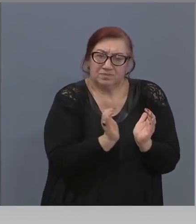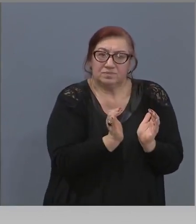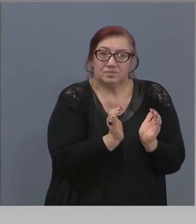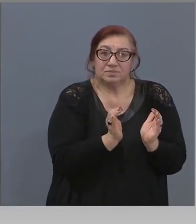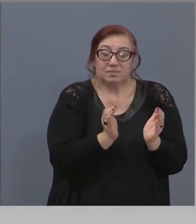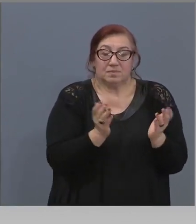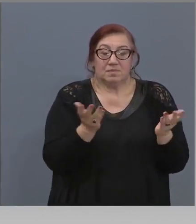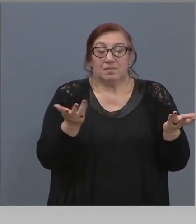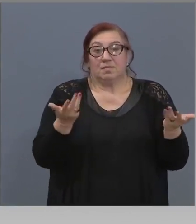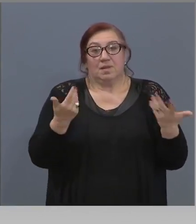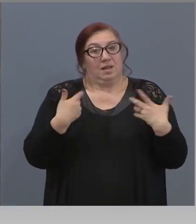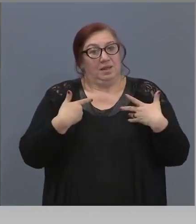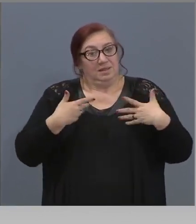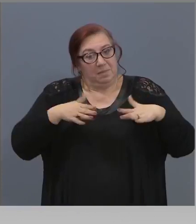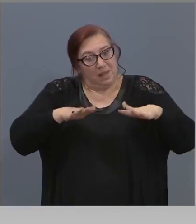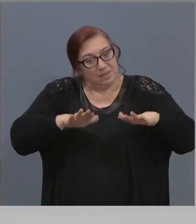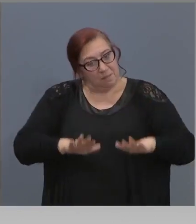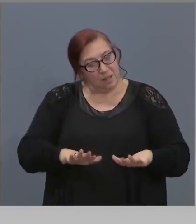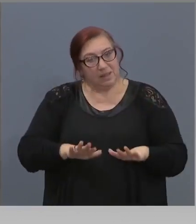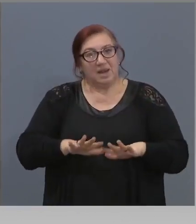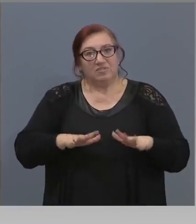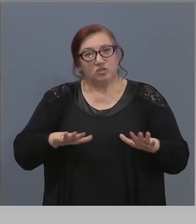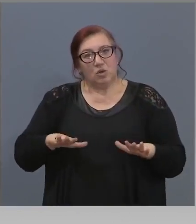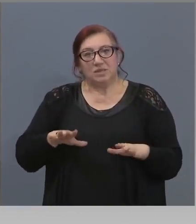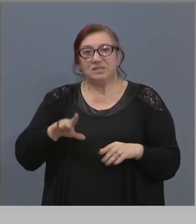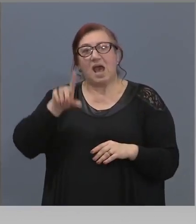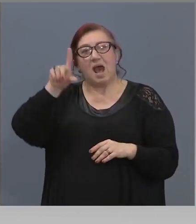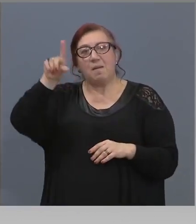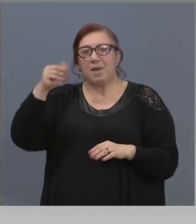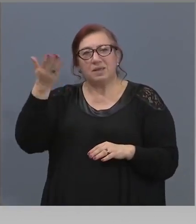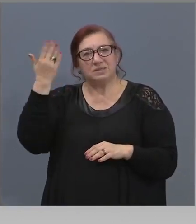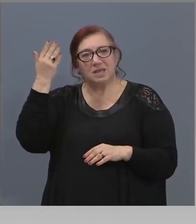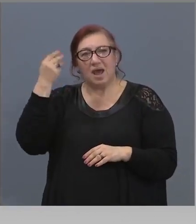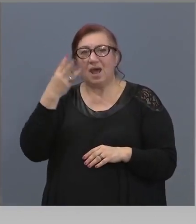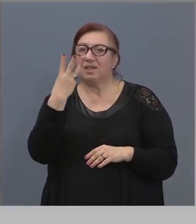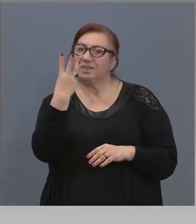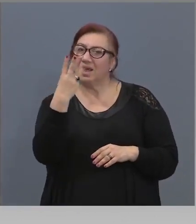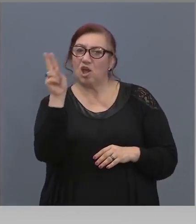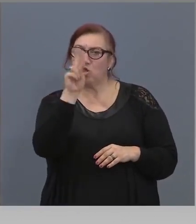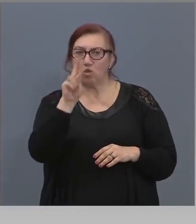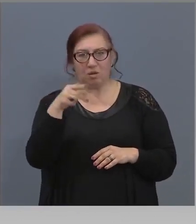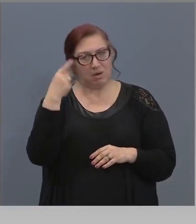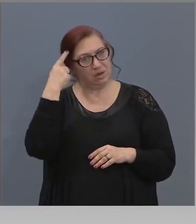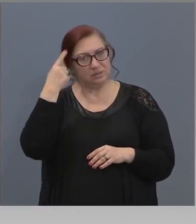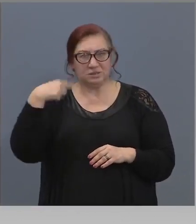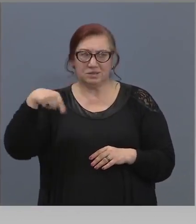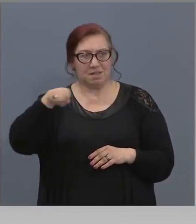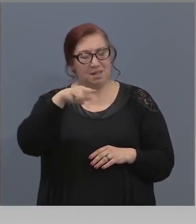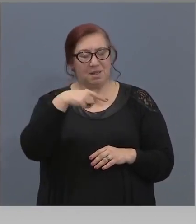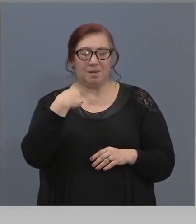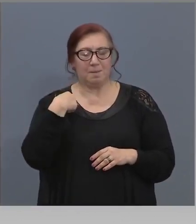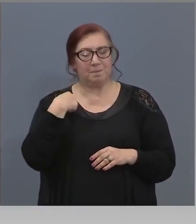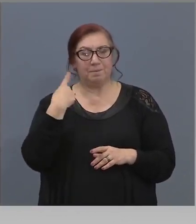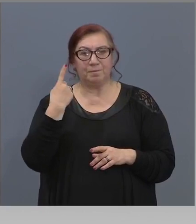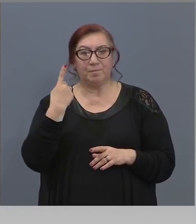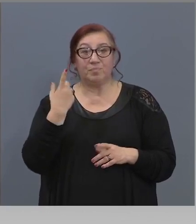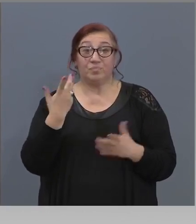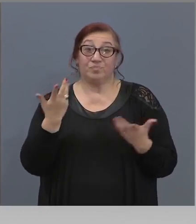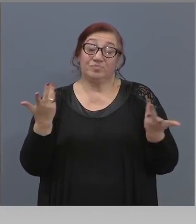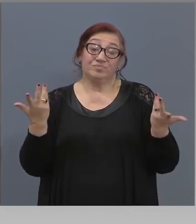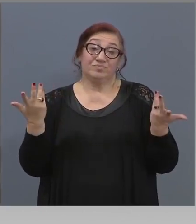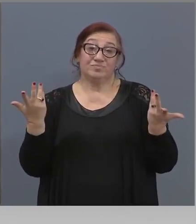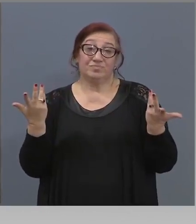Ние сме изпадали в ситуация, в когато пенсията е ставала 3 долара. И знаеме какво е било. Така че